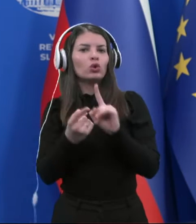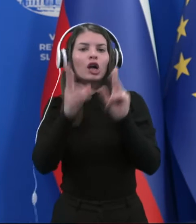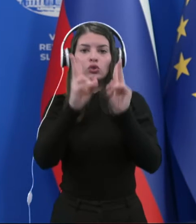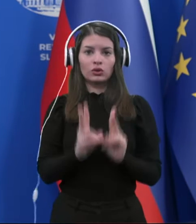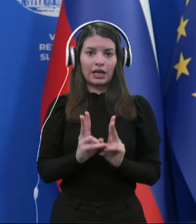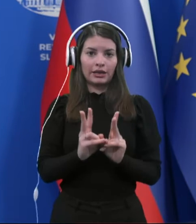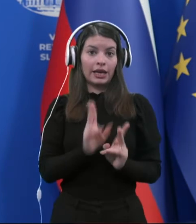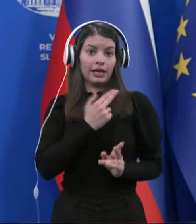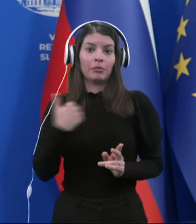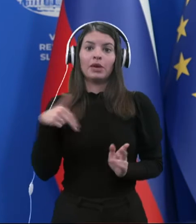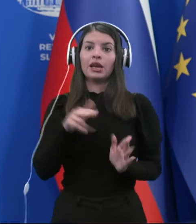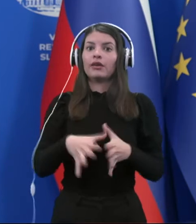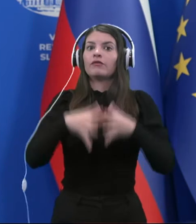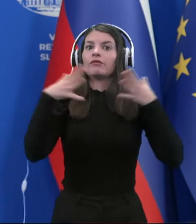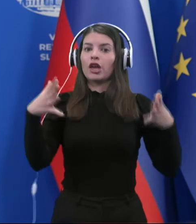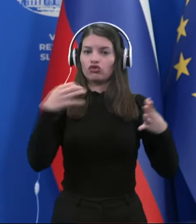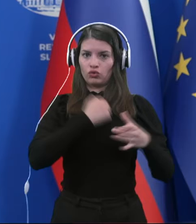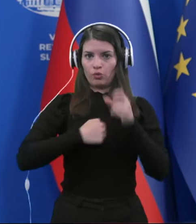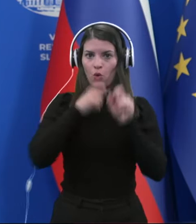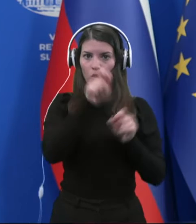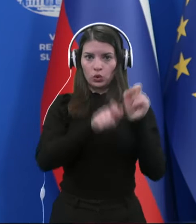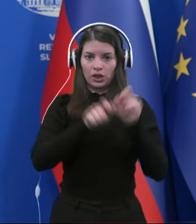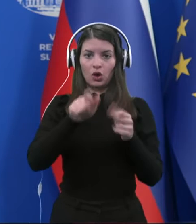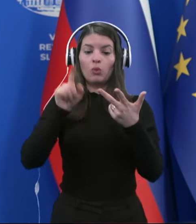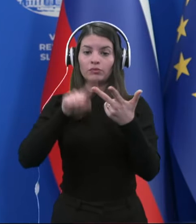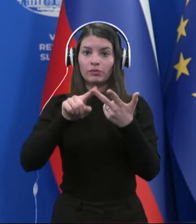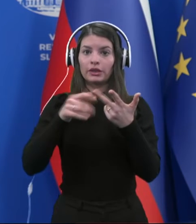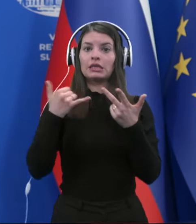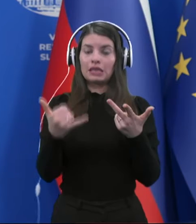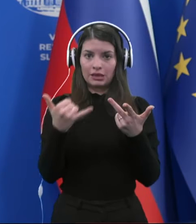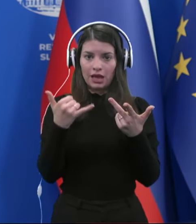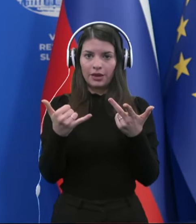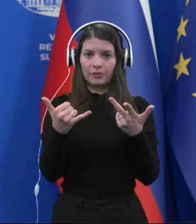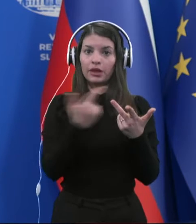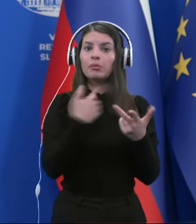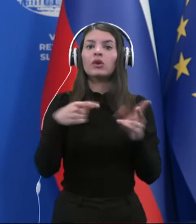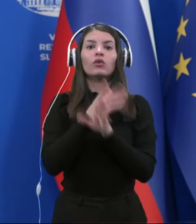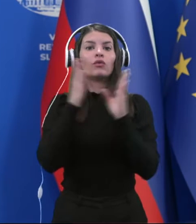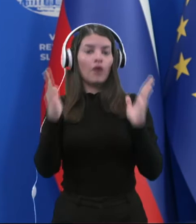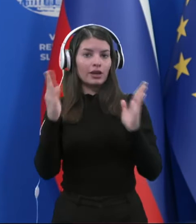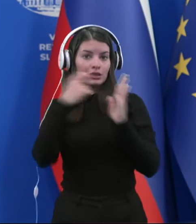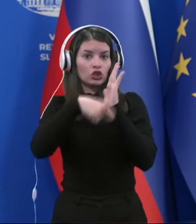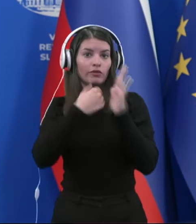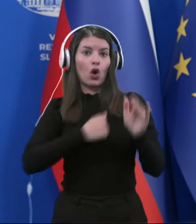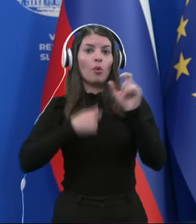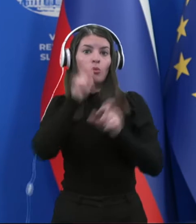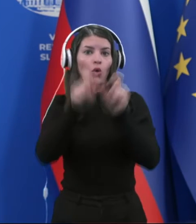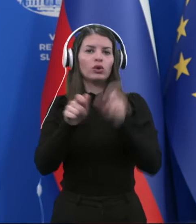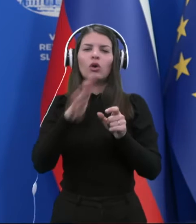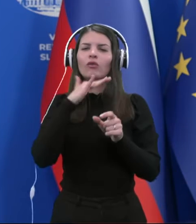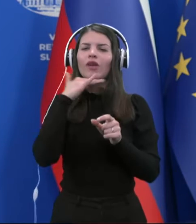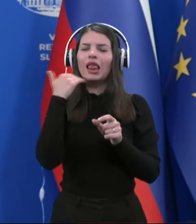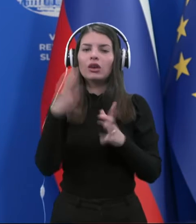enkrat imeli še več bolnikov. V trenutnem valu pa smo na fazi, ko se število bolnikov na intenzivni terapiji zelo